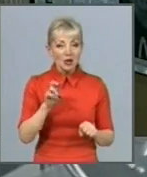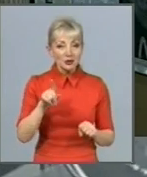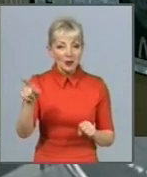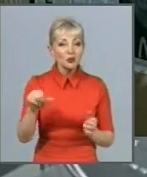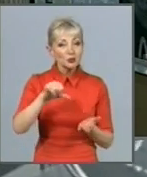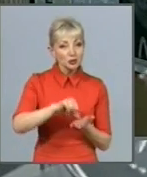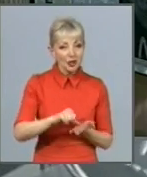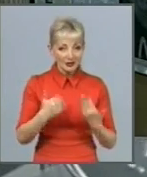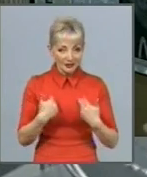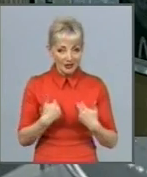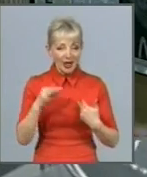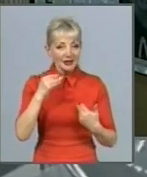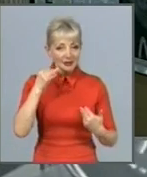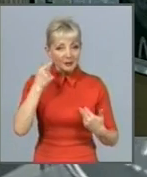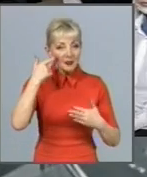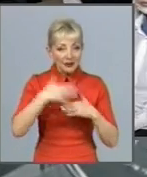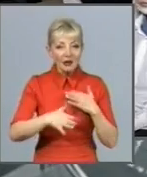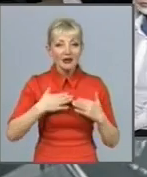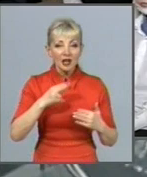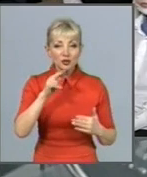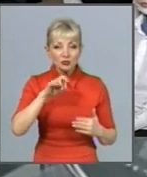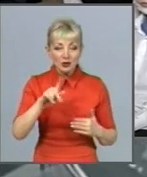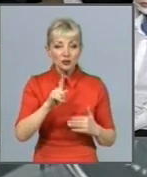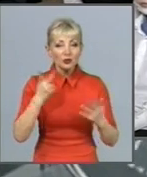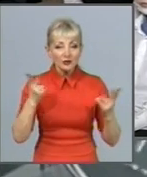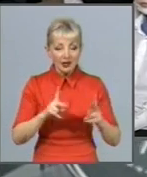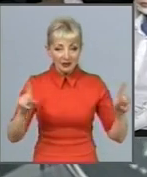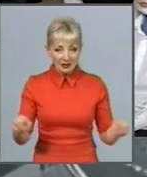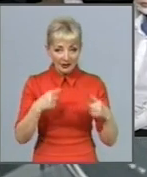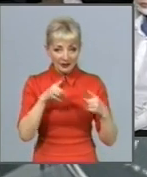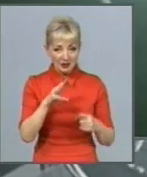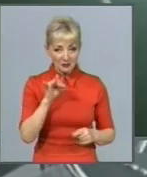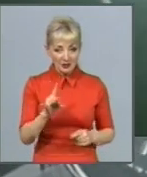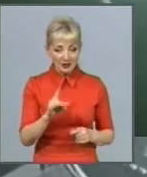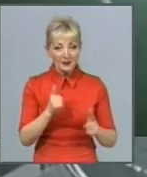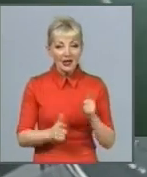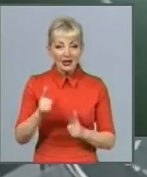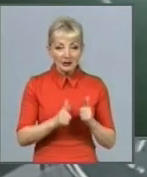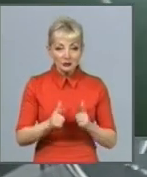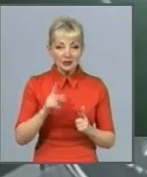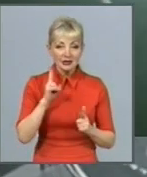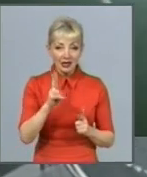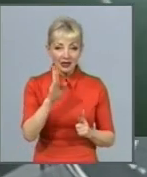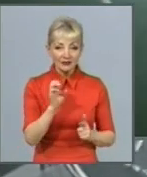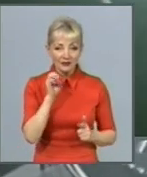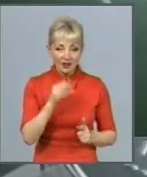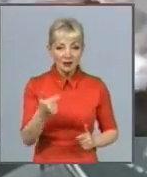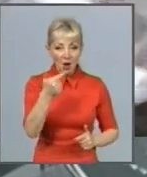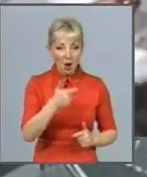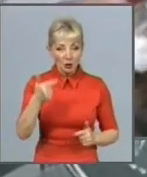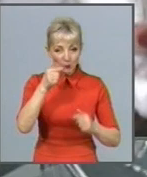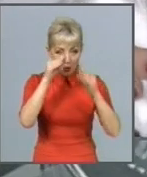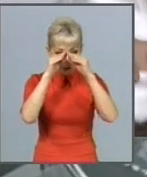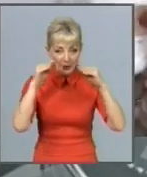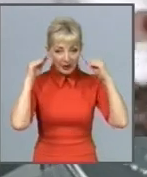ціль, що треба робити мир, тому що ми за мир. Готуються миротворці і до гри-квесту «Блакитний берет». Свого часу вони самі